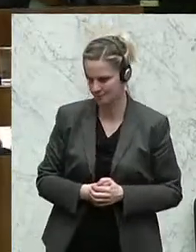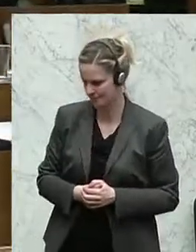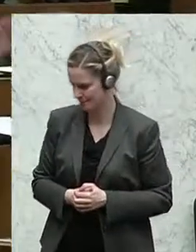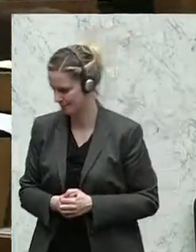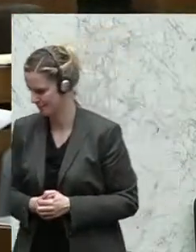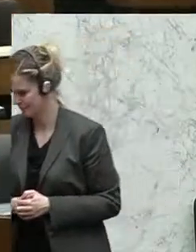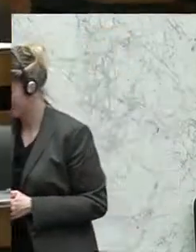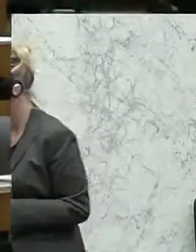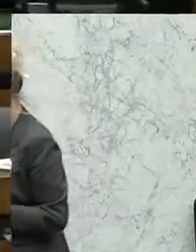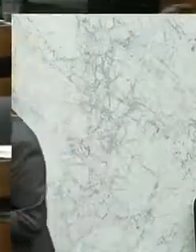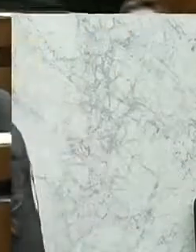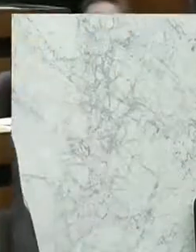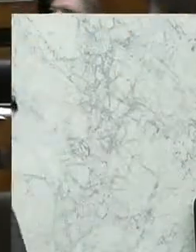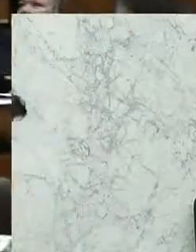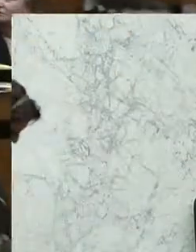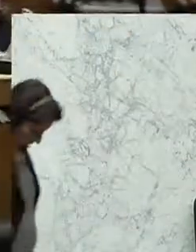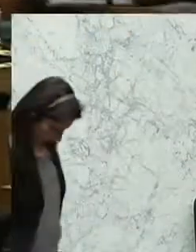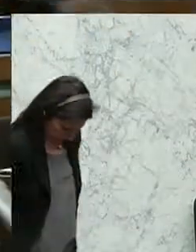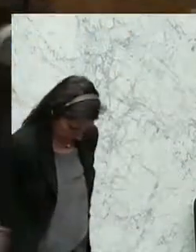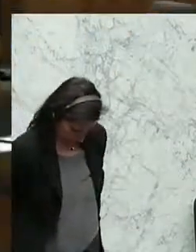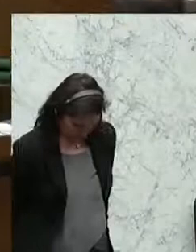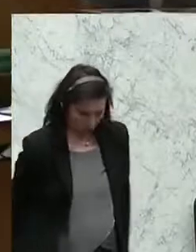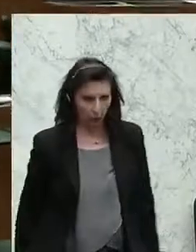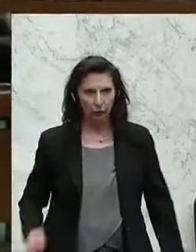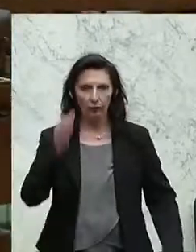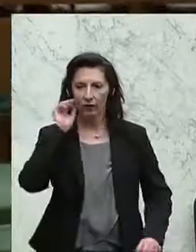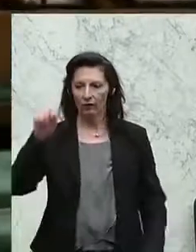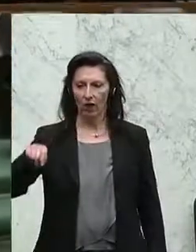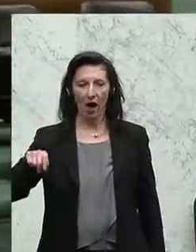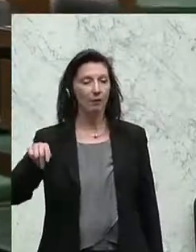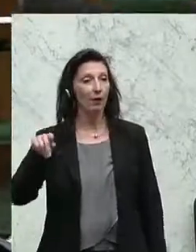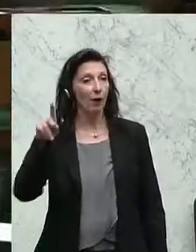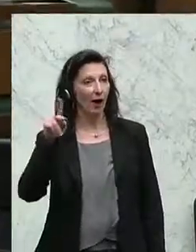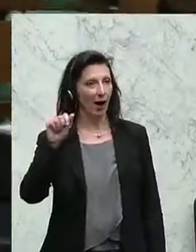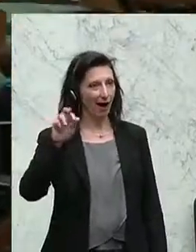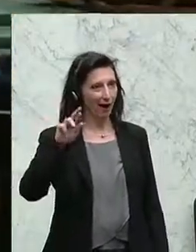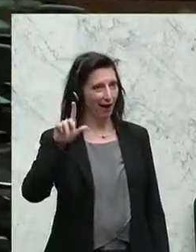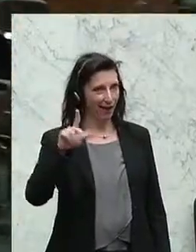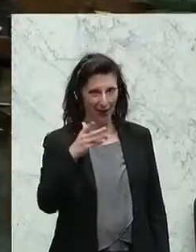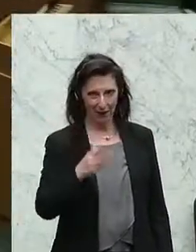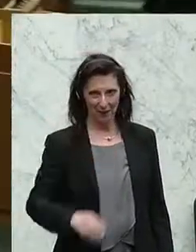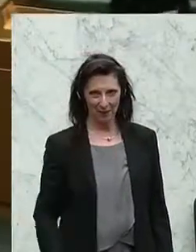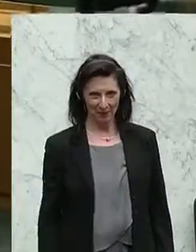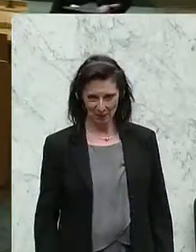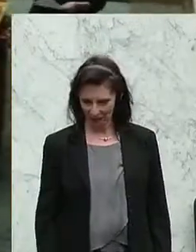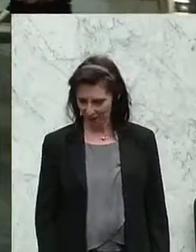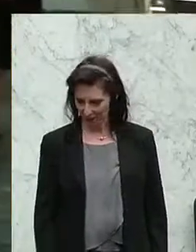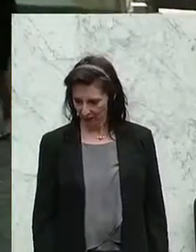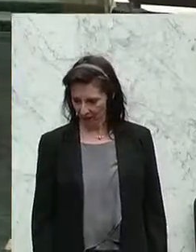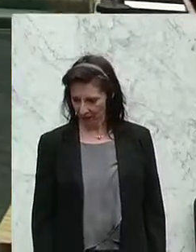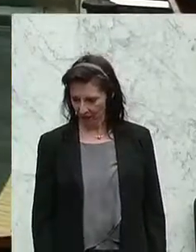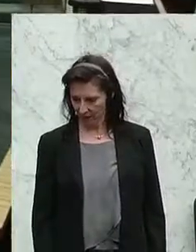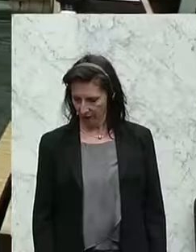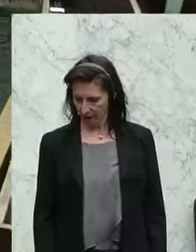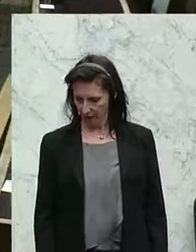Zustimmung also auch für das bilaterale Abkommen zwischen Österreich und Bosnien-Herzogowina im Bereich der Wissenschaft